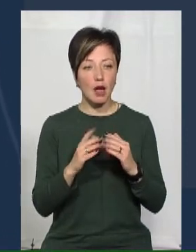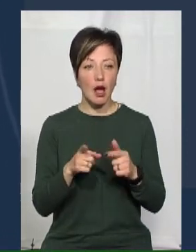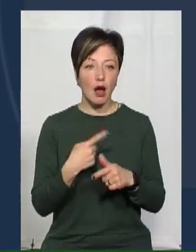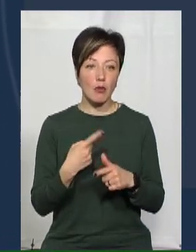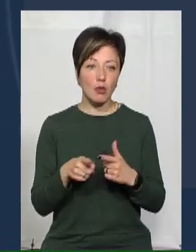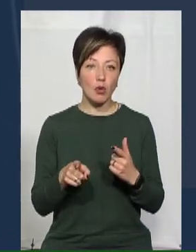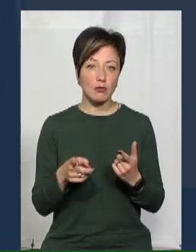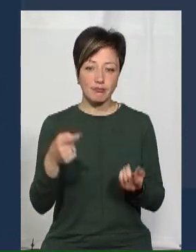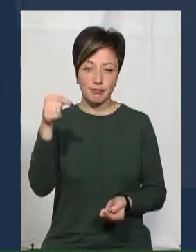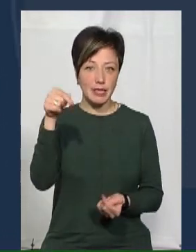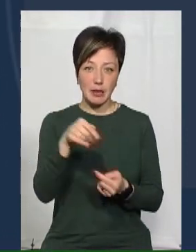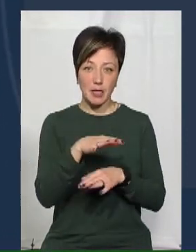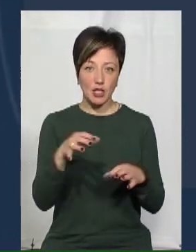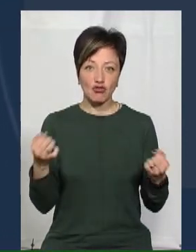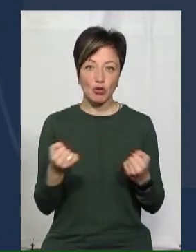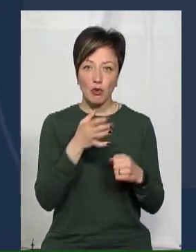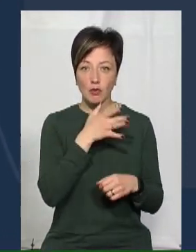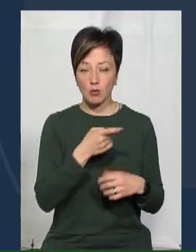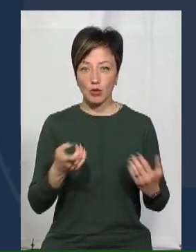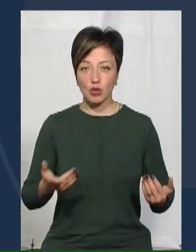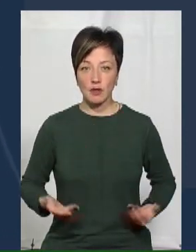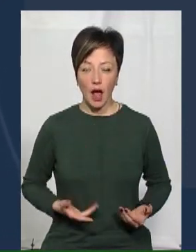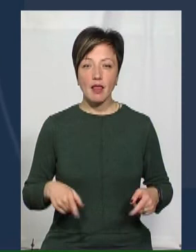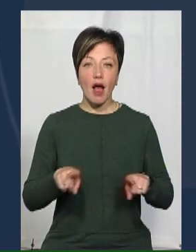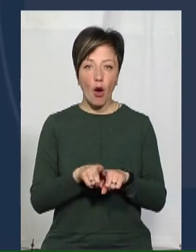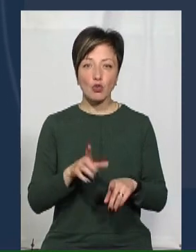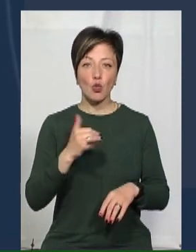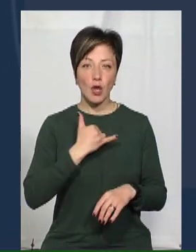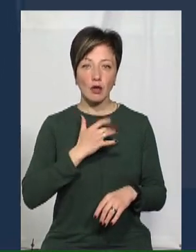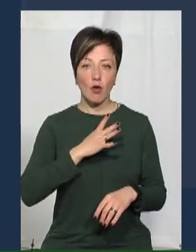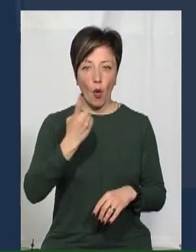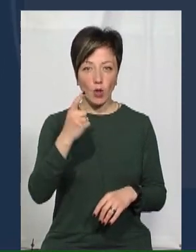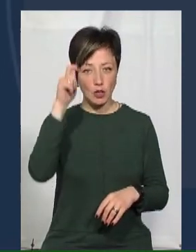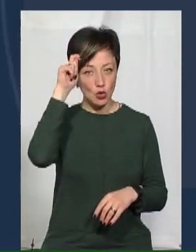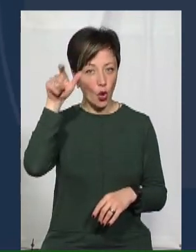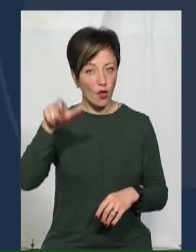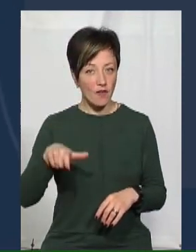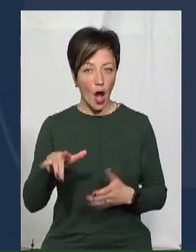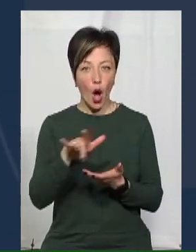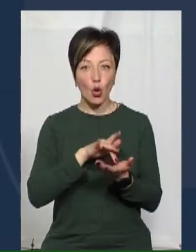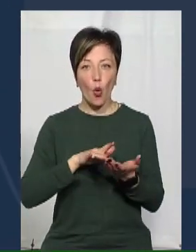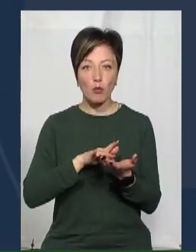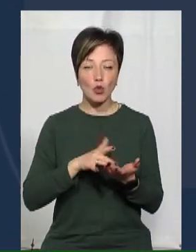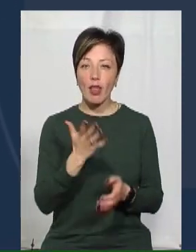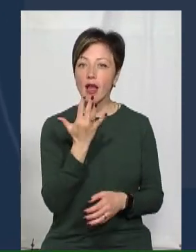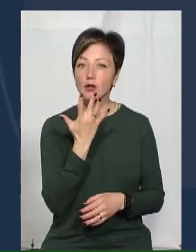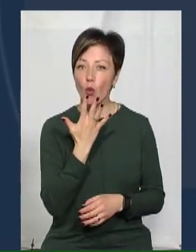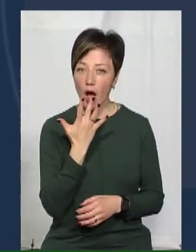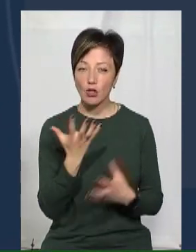щодом непридатним зимовий час для проживання. Також чоловік проживав в ромської національності. Ще більше, що